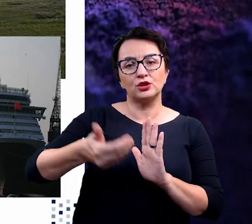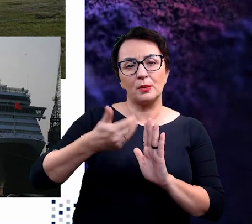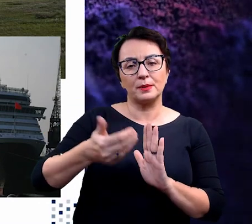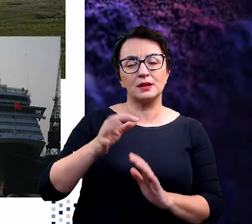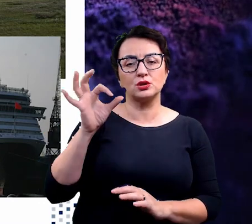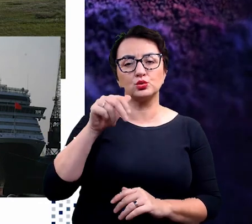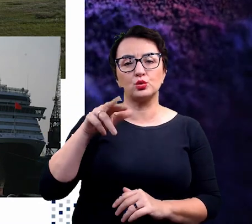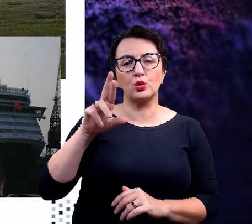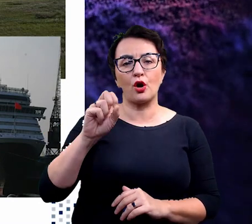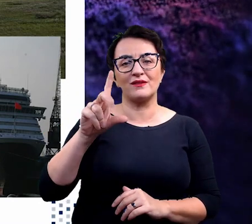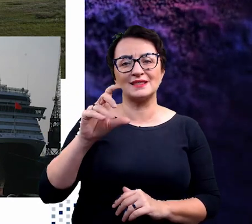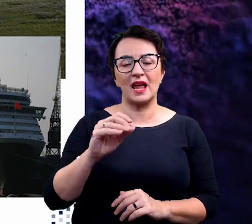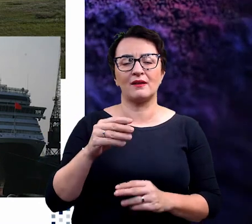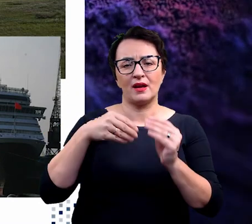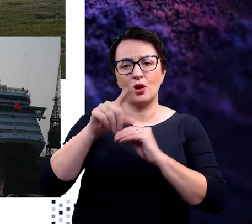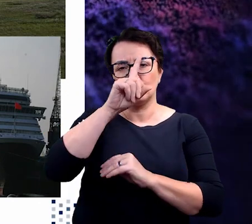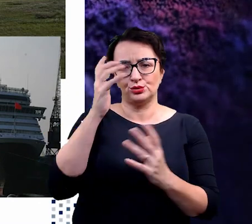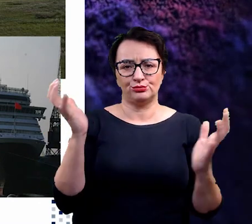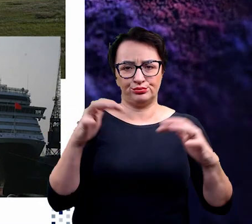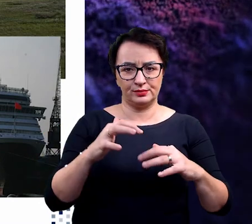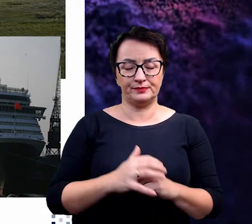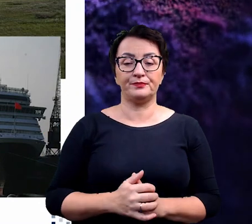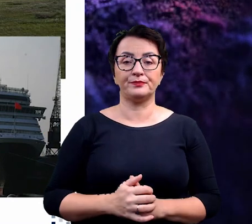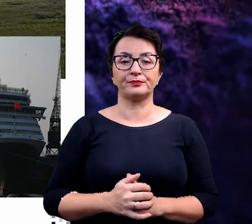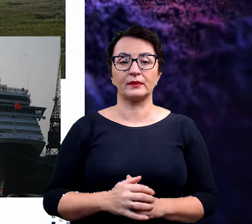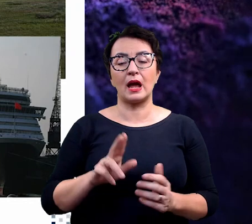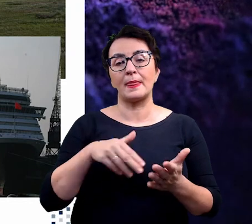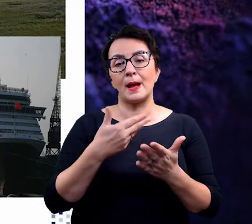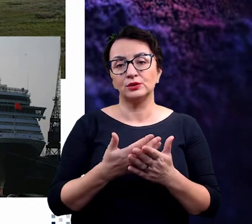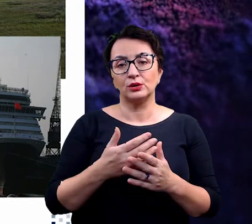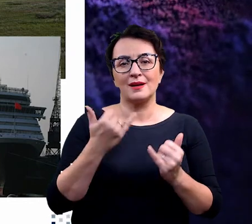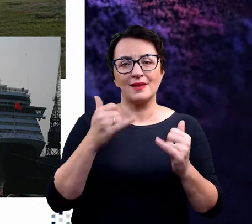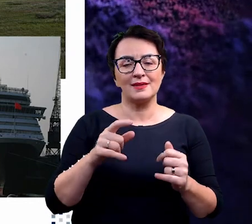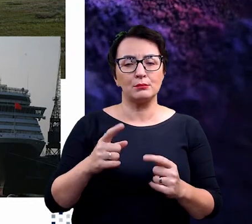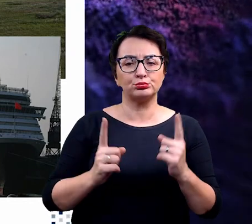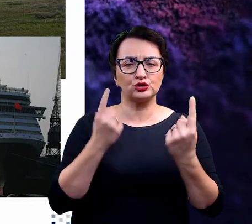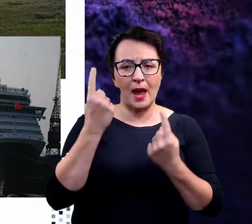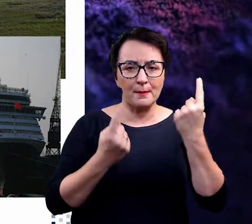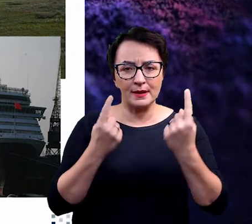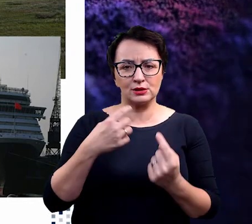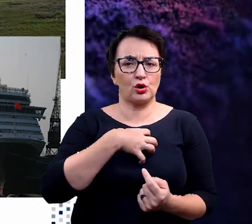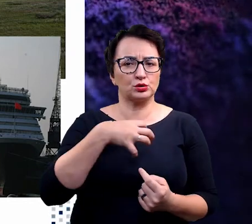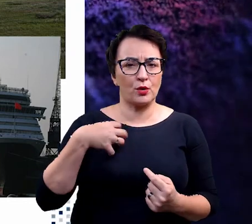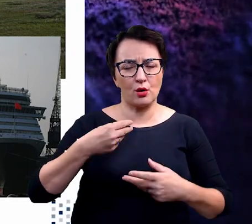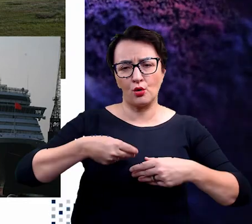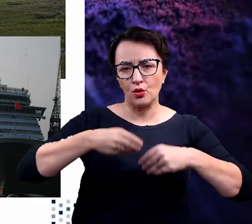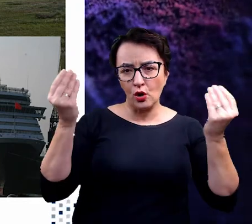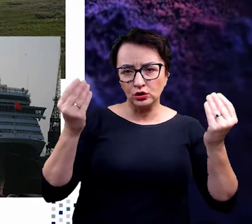które powoduje zwiększone osadnictwo. Innym z powodów jest na przykład rozwój innych gałęzi przemysłu czy gospodarki. Towarzyszy